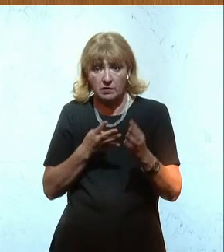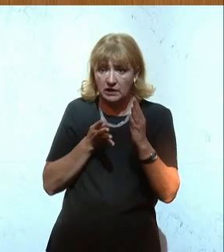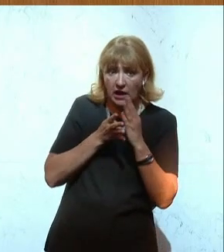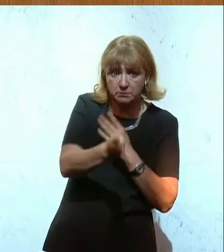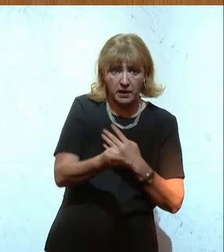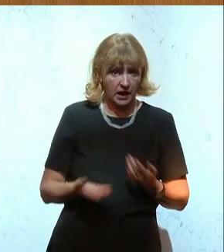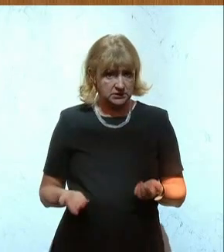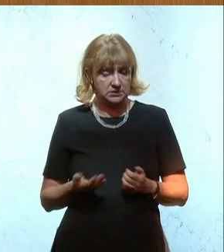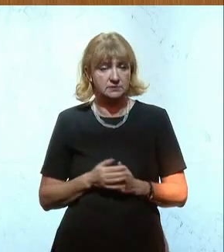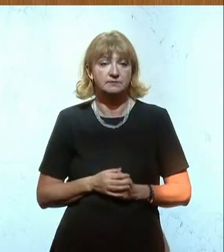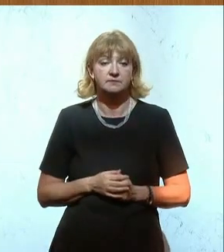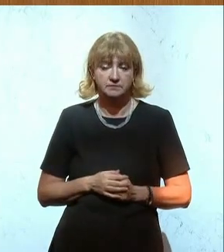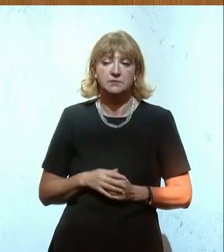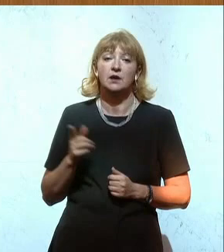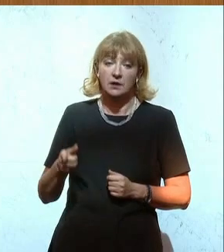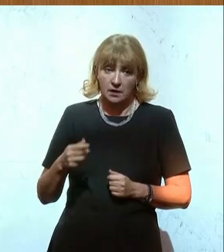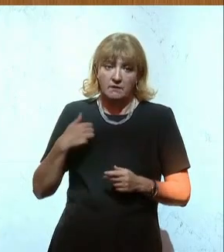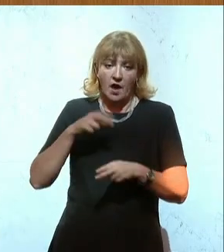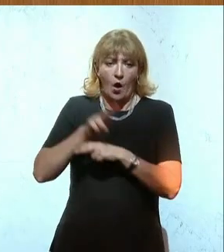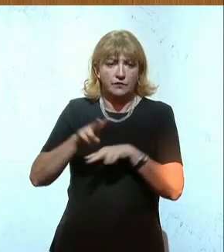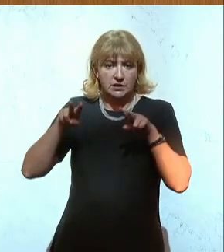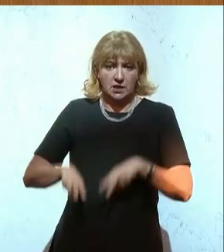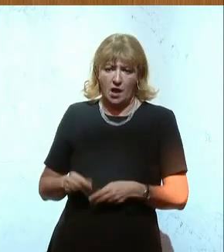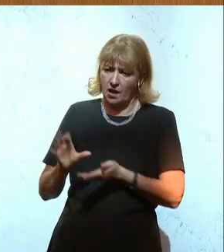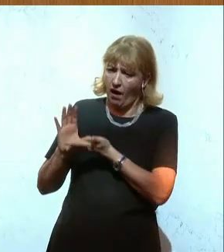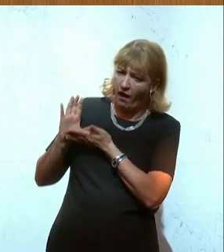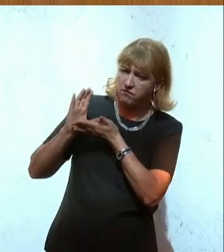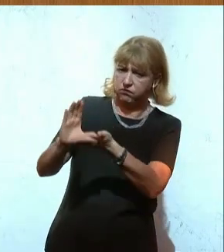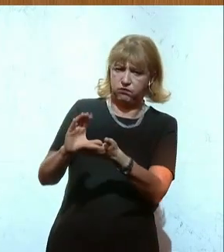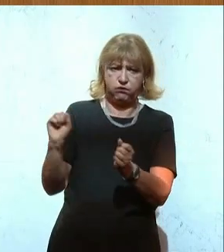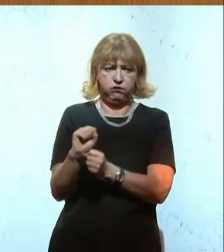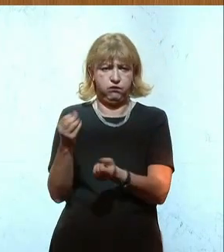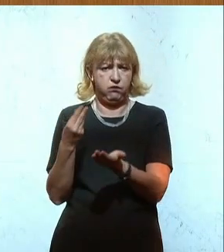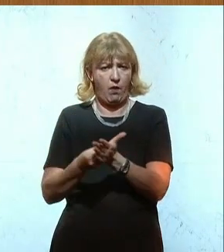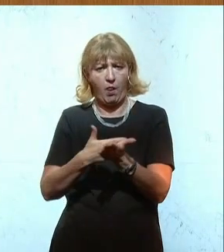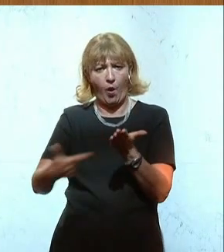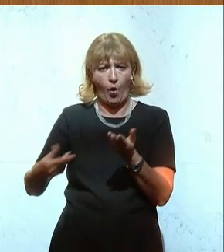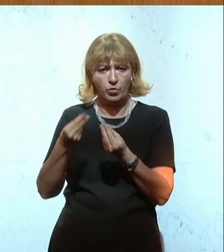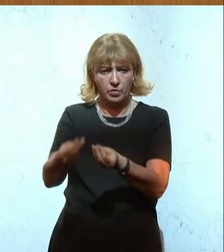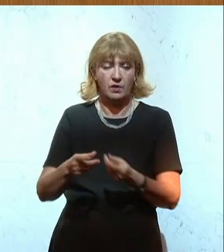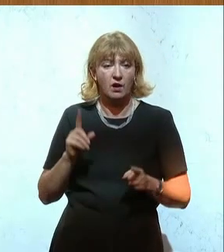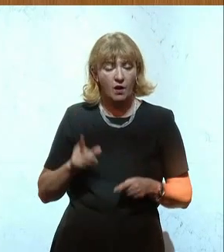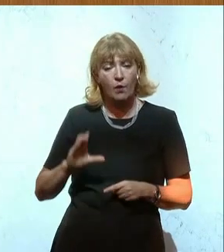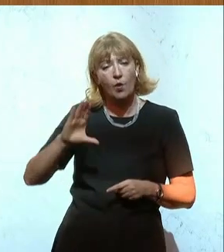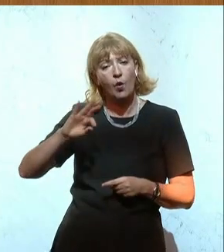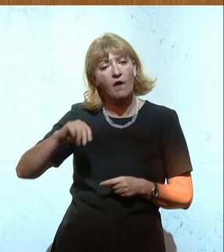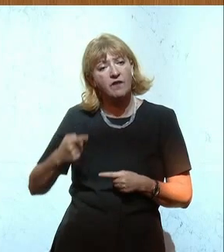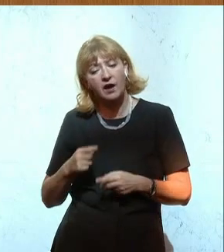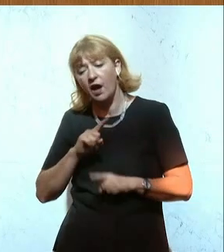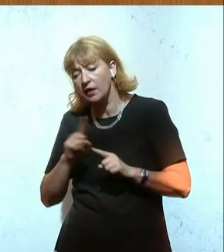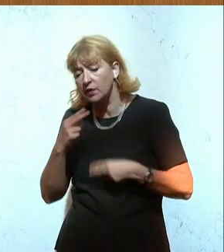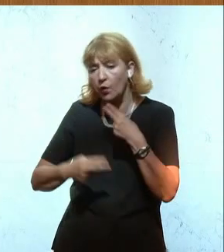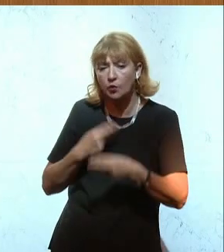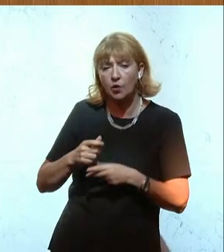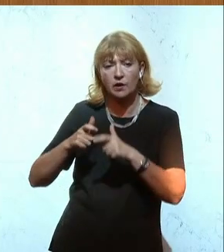Neben einem fürstlich entlohnten Aufsichtsrat gibt es in der Kovac als weitere Kontrollinstanz einen